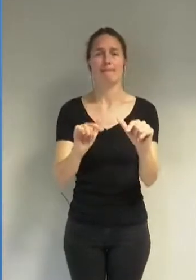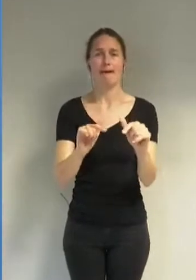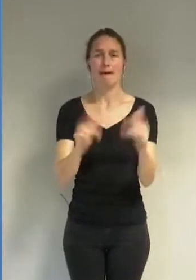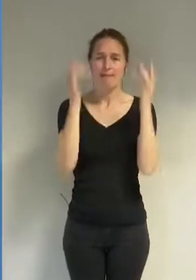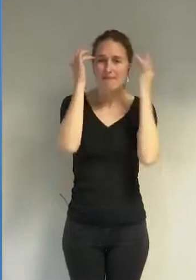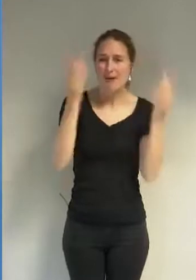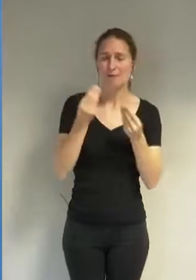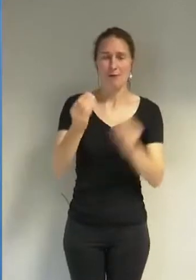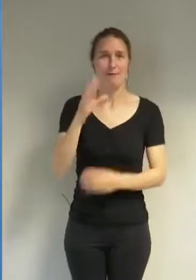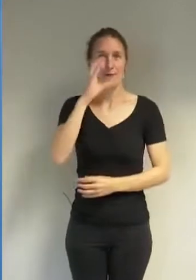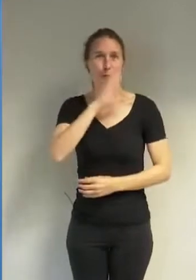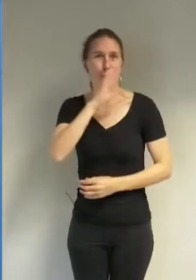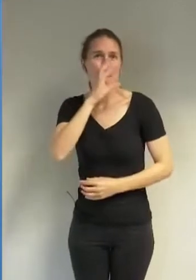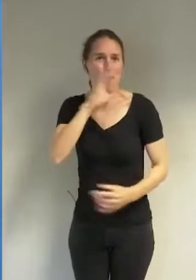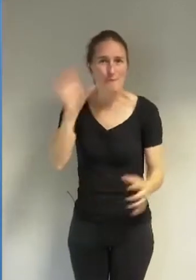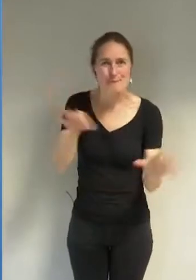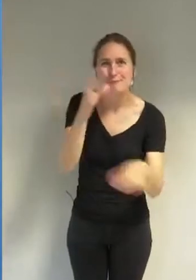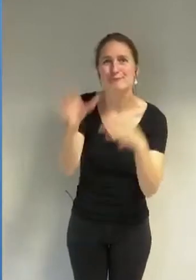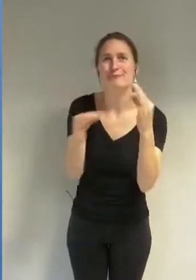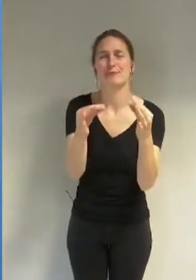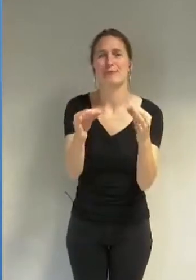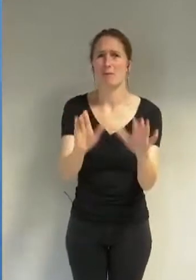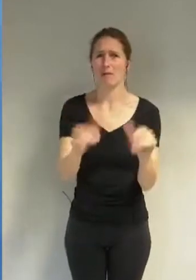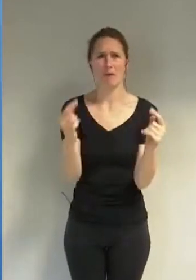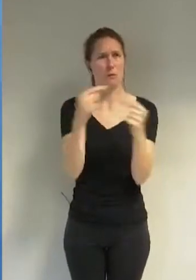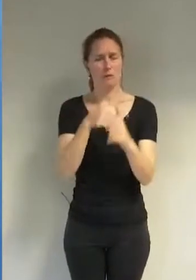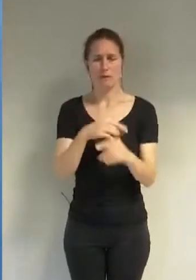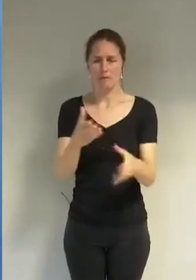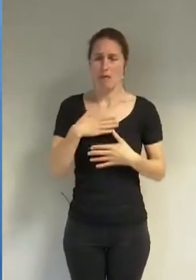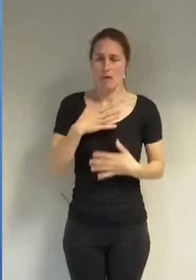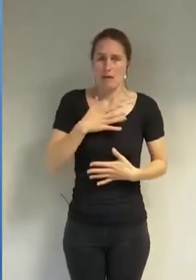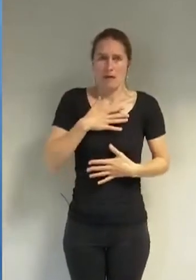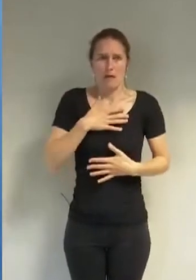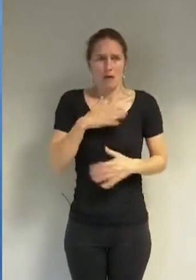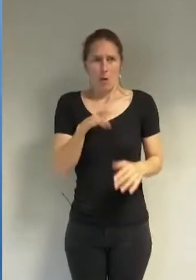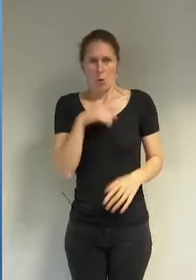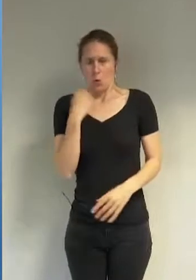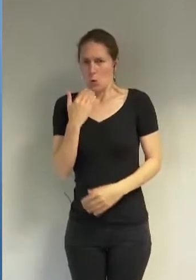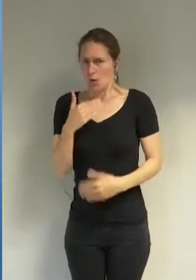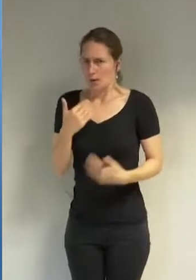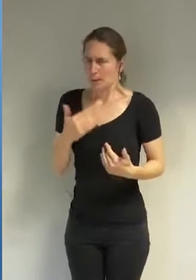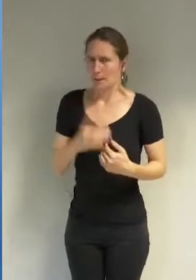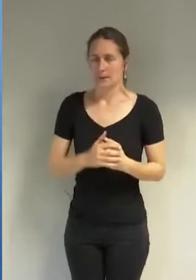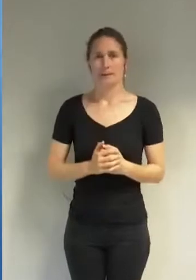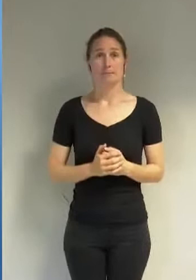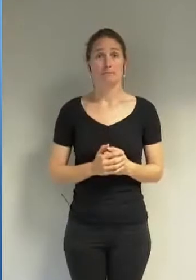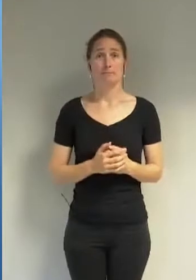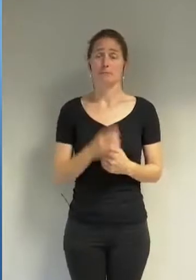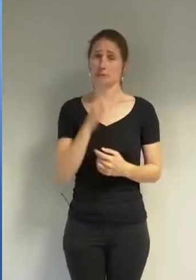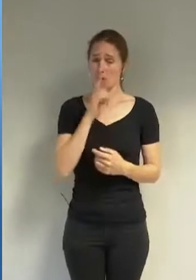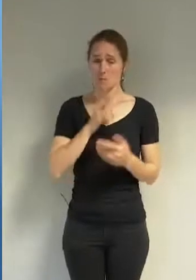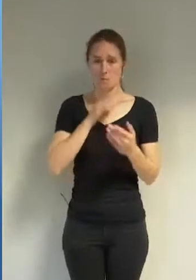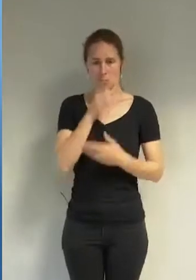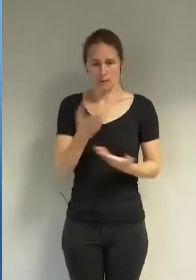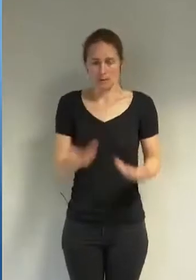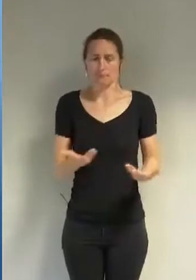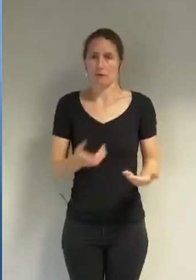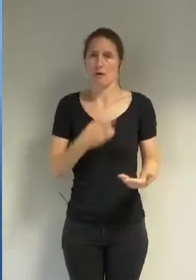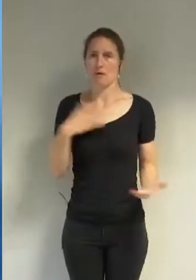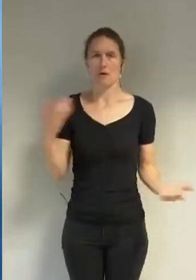curiosité plutôt que d'entretenir la peur et les clivages. Ce jour est un jour historique,